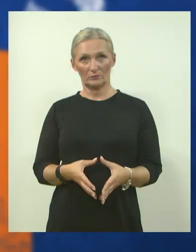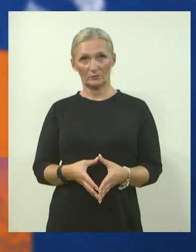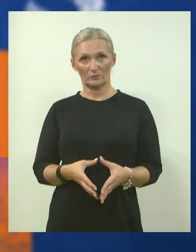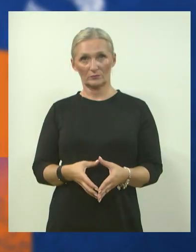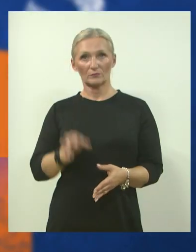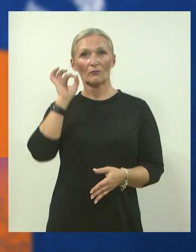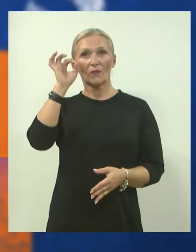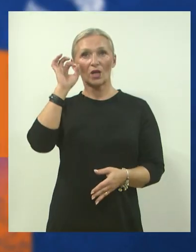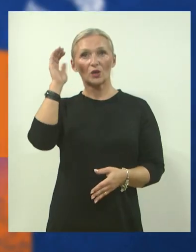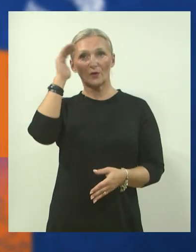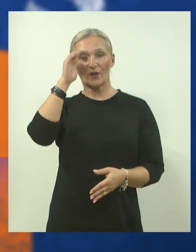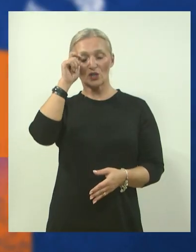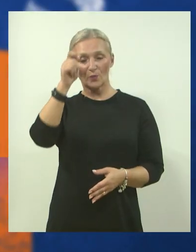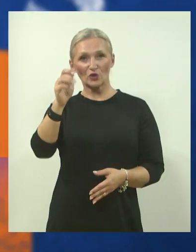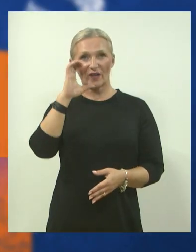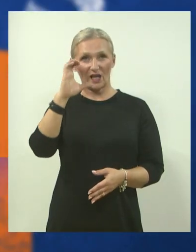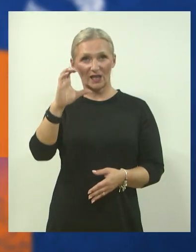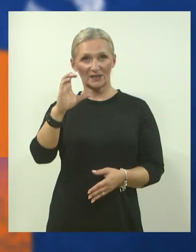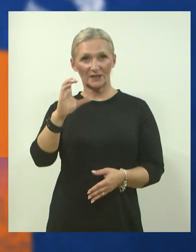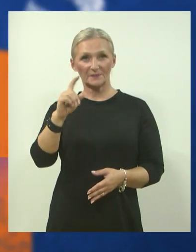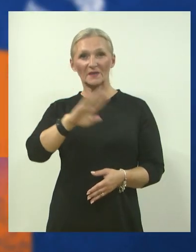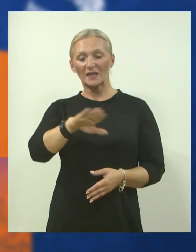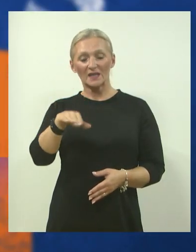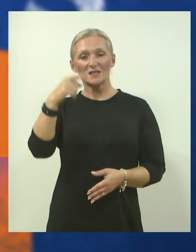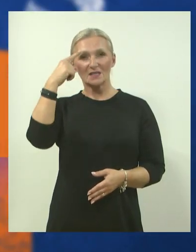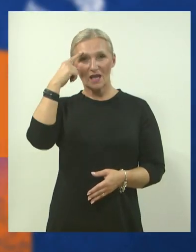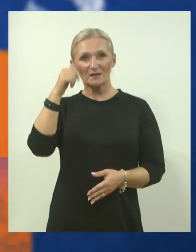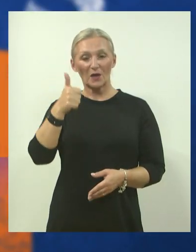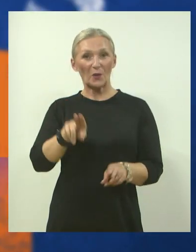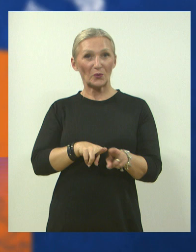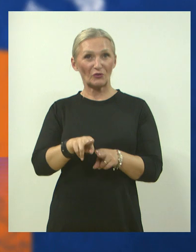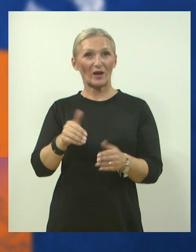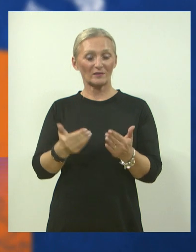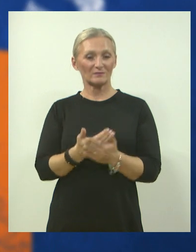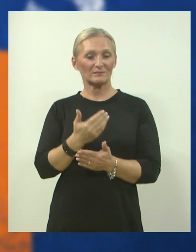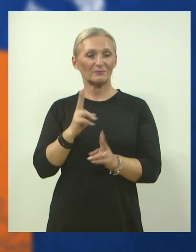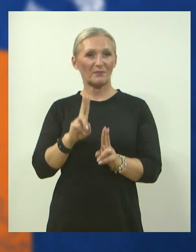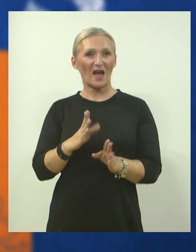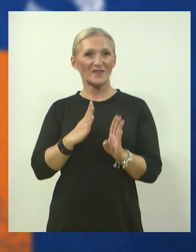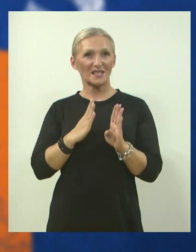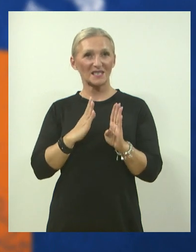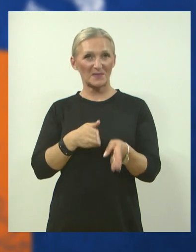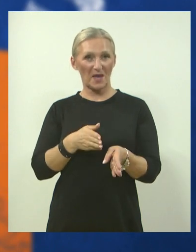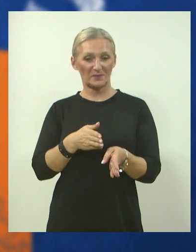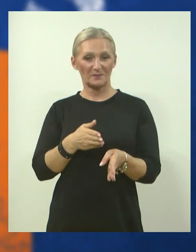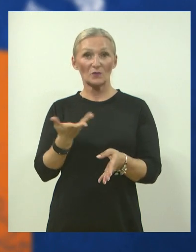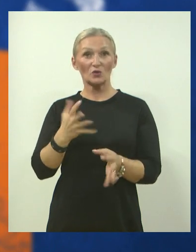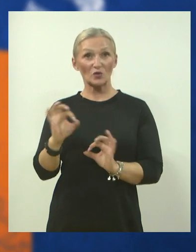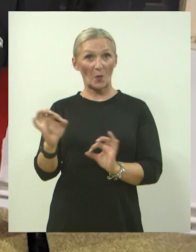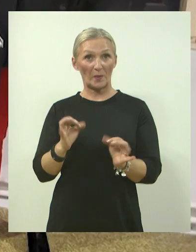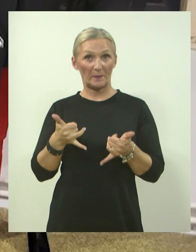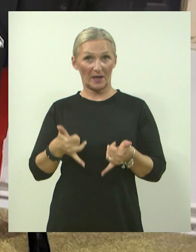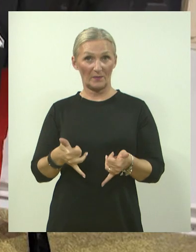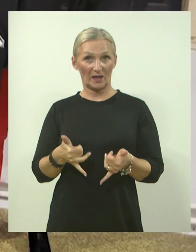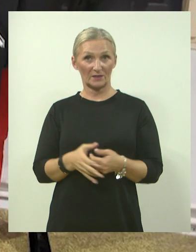Dobar večer, poštovani gledatelji. Kao što i sami znate, još jedan utorak znači još jedan pravi smjer. Evo što smo za vas pripremili.